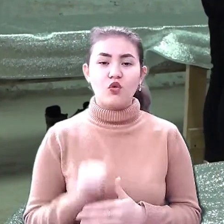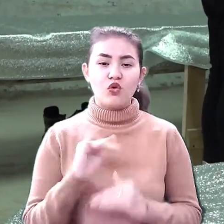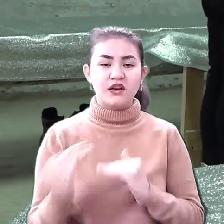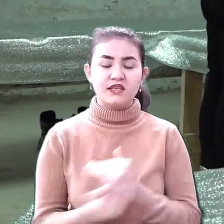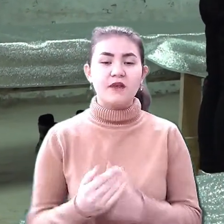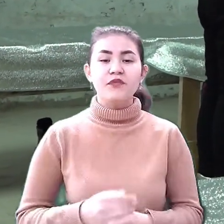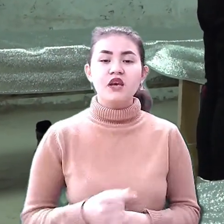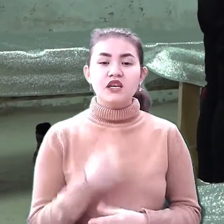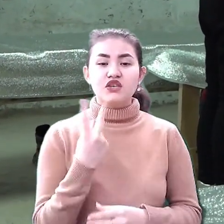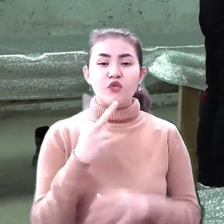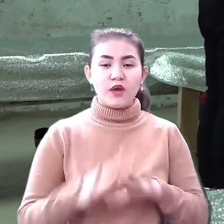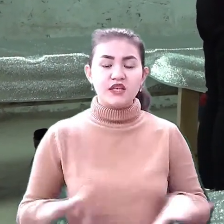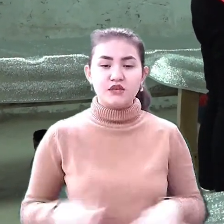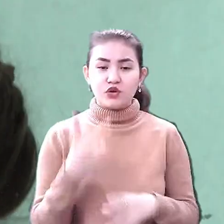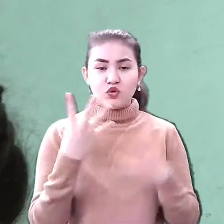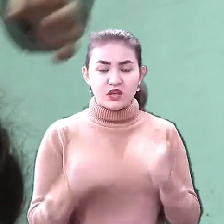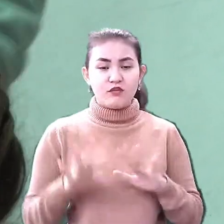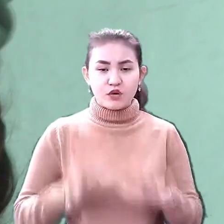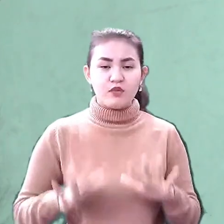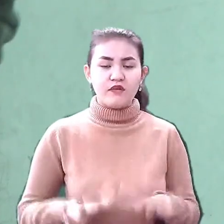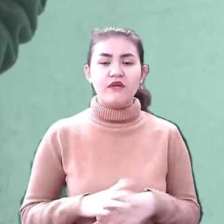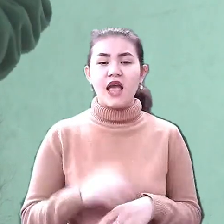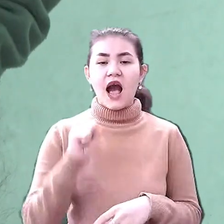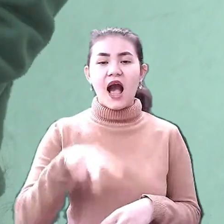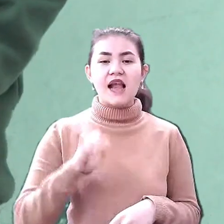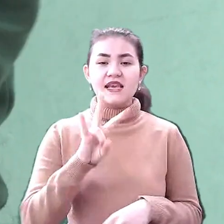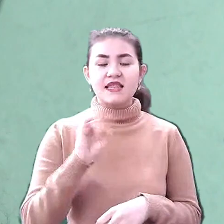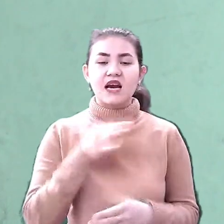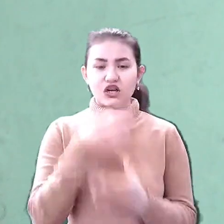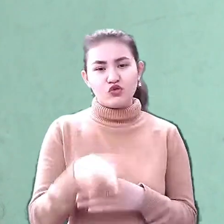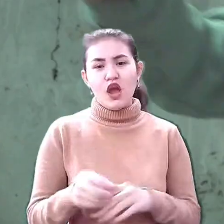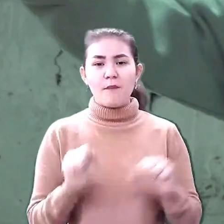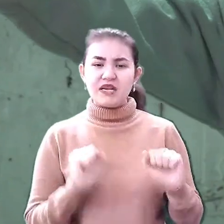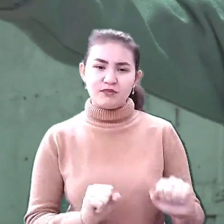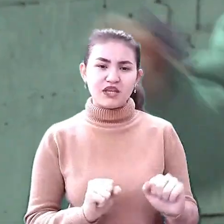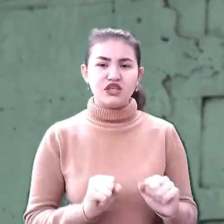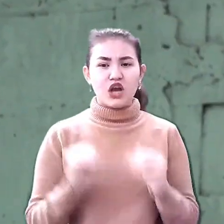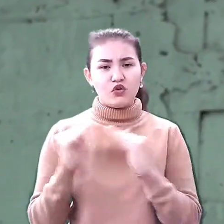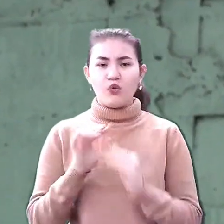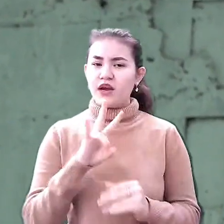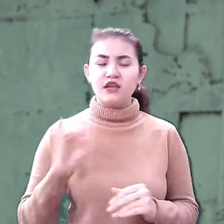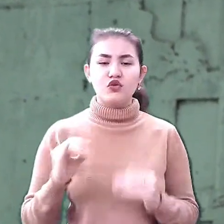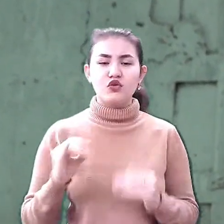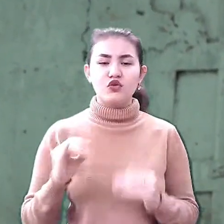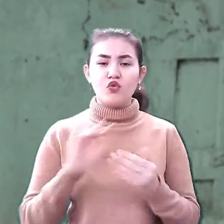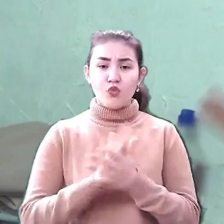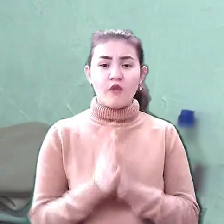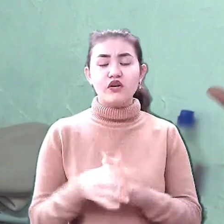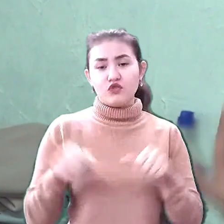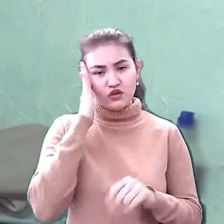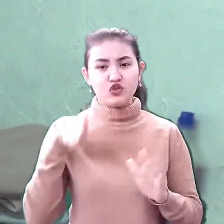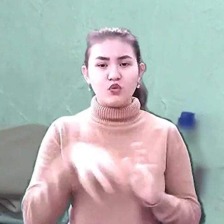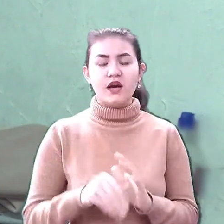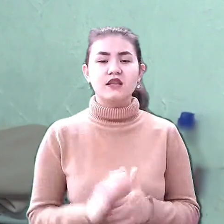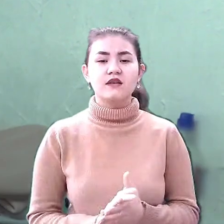З двома дітьми тут другий день перебуває черкащанка Аліна. Каже, тут безпечніше, ніж вдома. Та й умови дозволяють ночувати. Ми